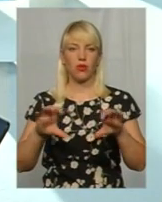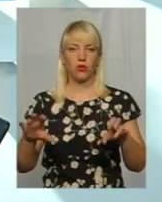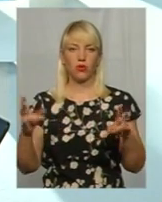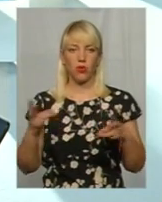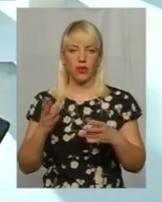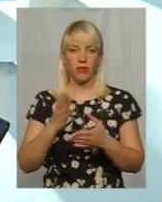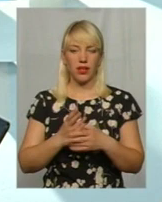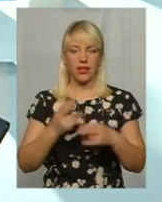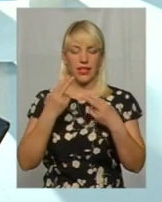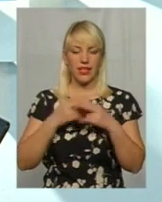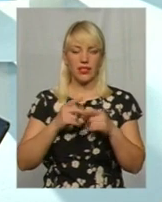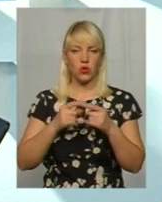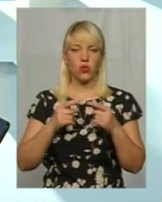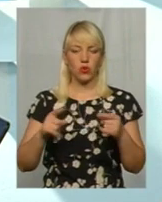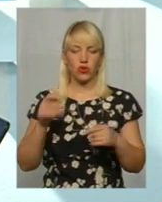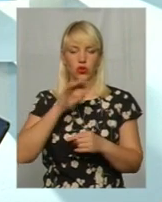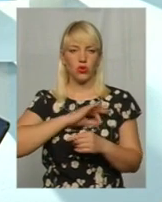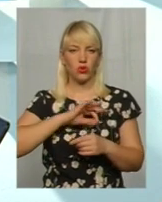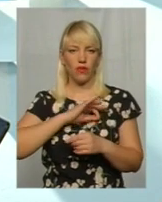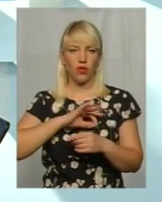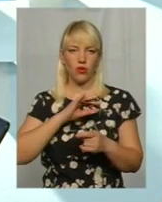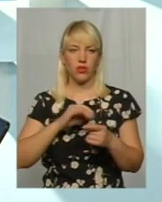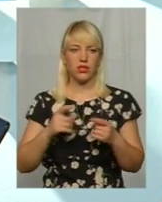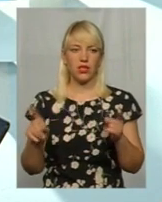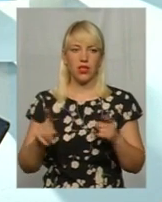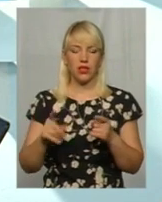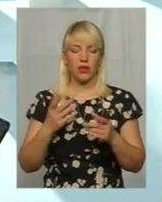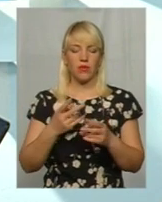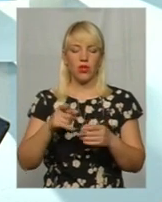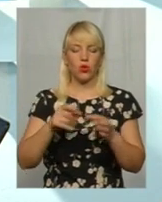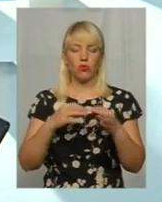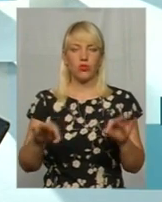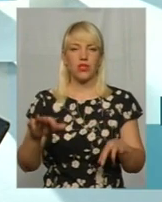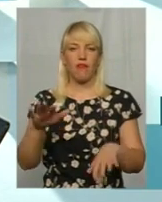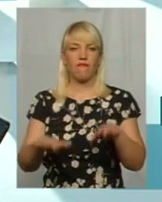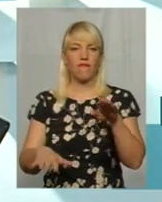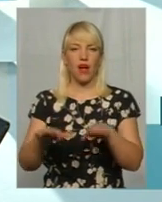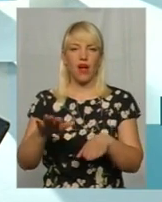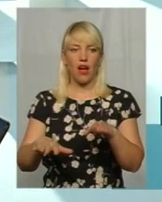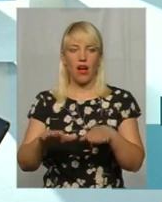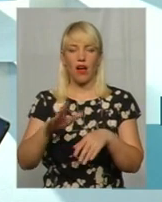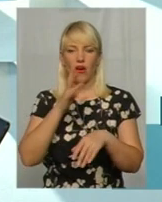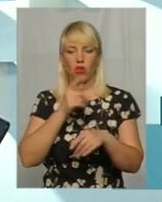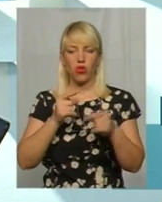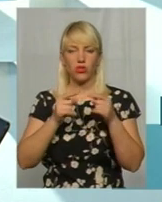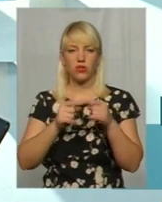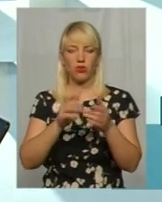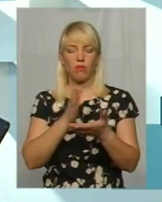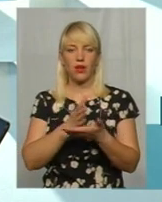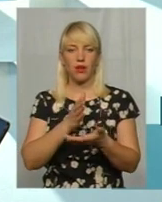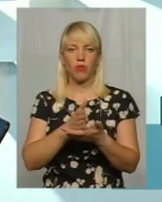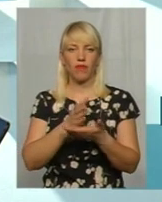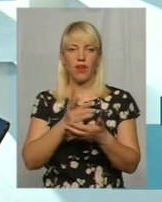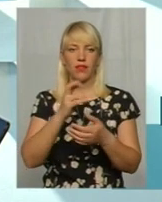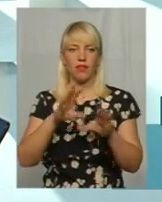інструкцію щодо використання, в якій повинна бути зазначена допустима вага одночасного перебування на зазначеному батуті, інші